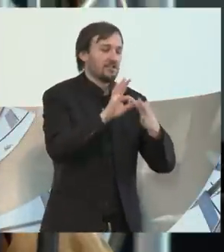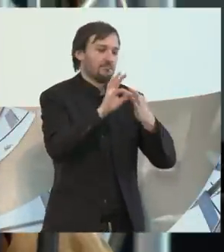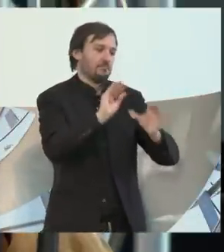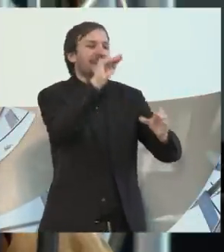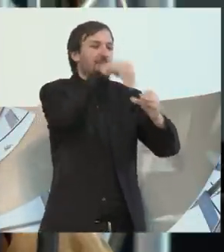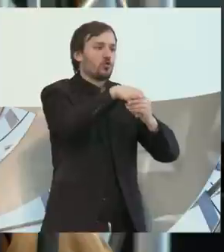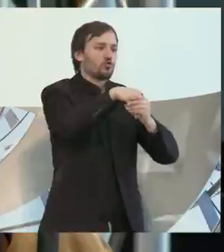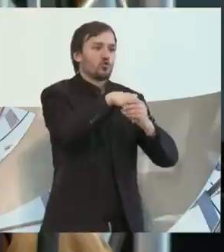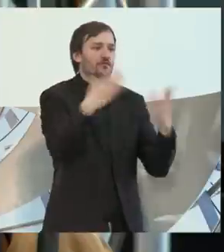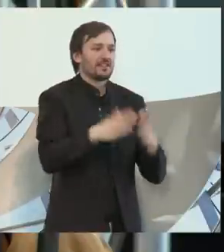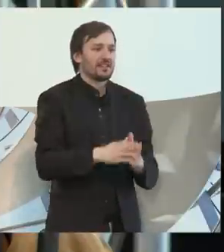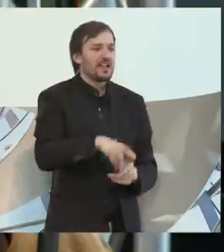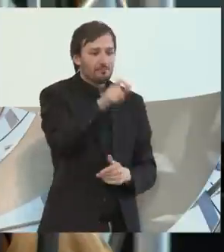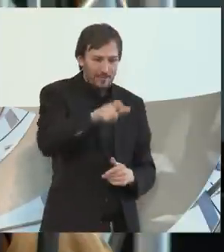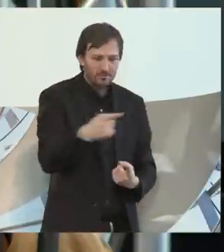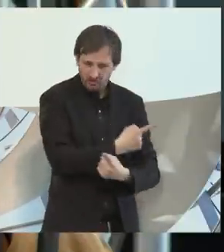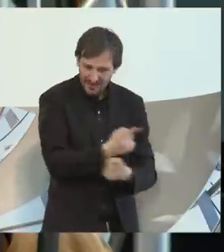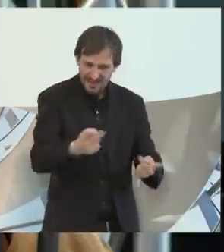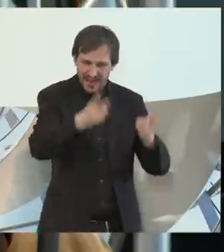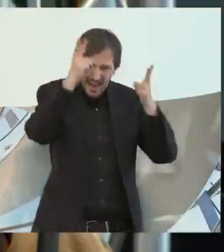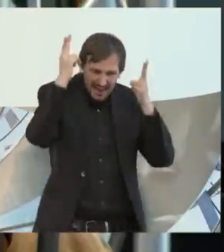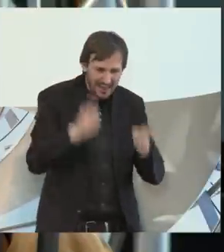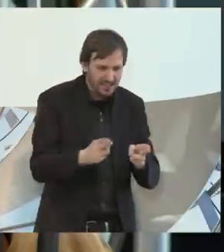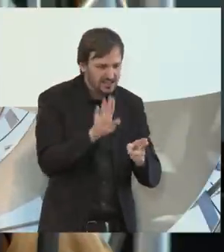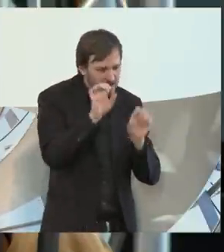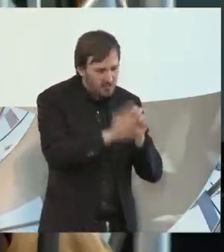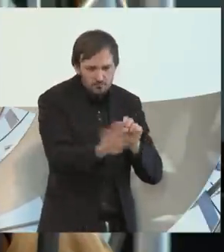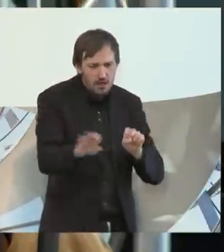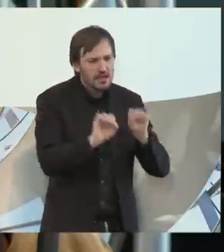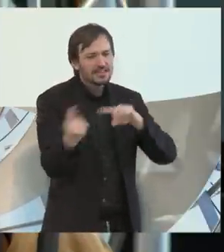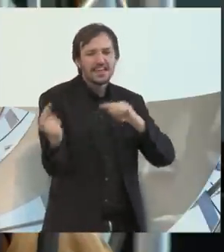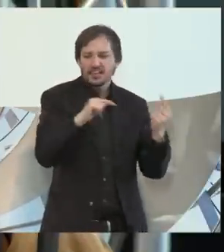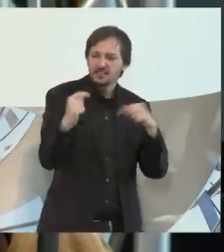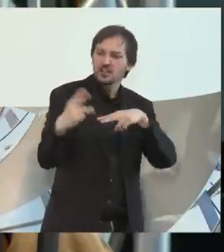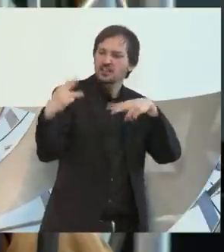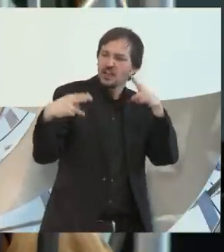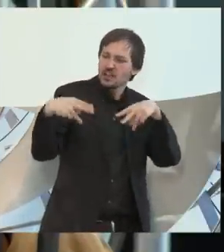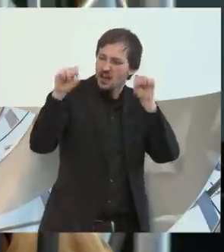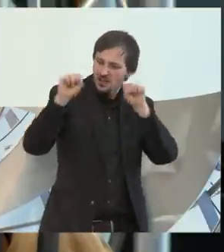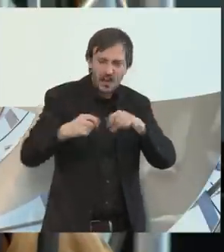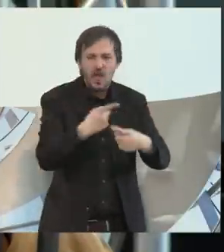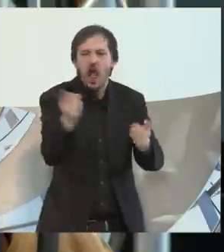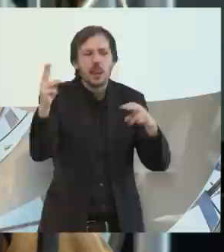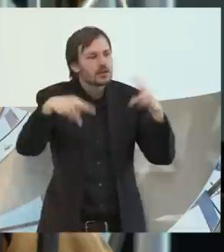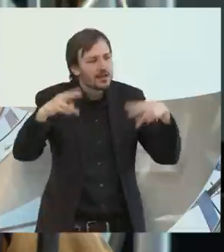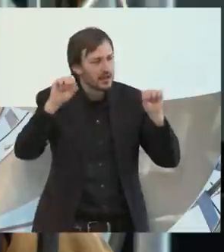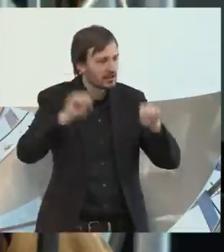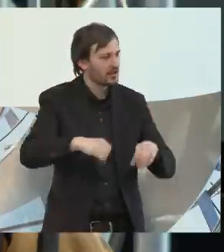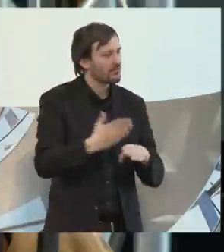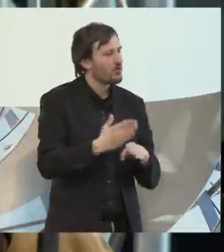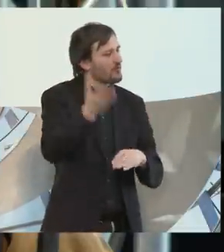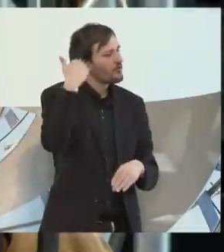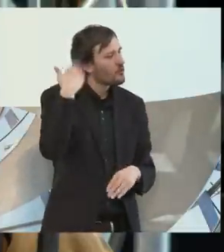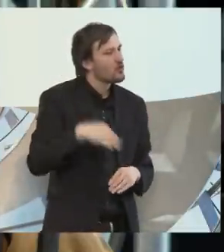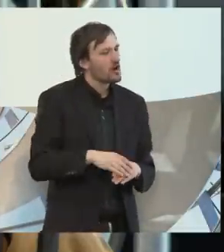nämlich das Recht eines jeden Menschen, sich gegenseitig kennenzulernen. Und zwar von früherer Kindheit auf, damit Bedenken und